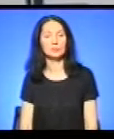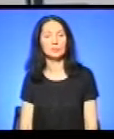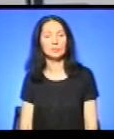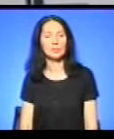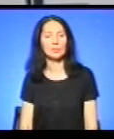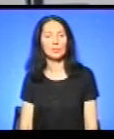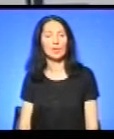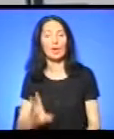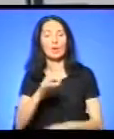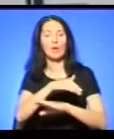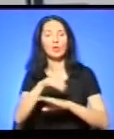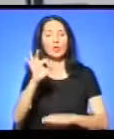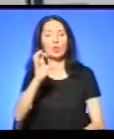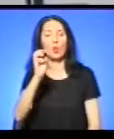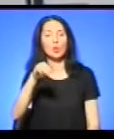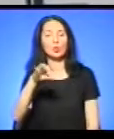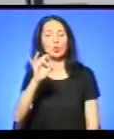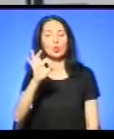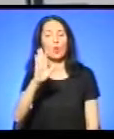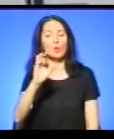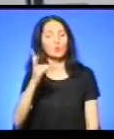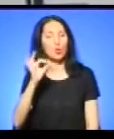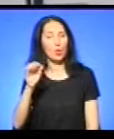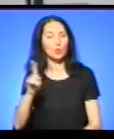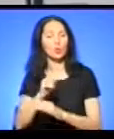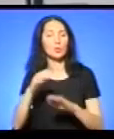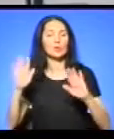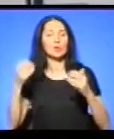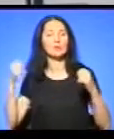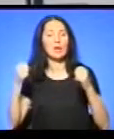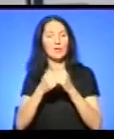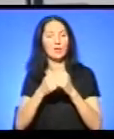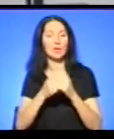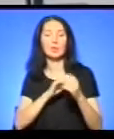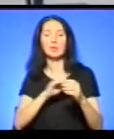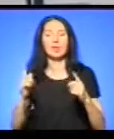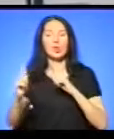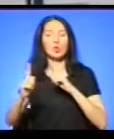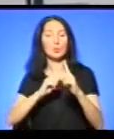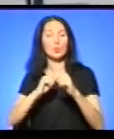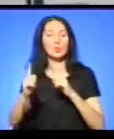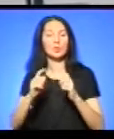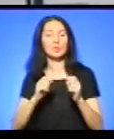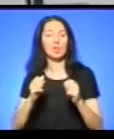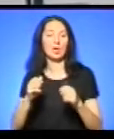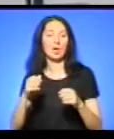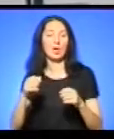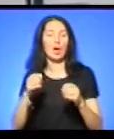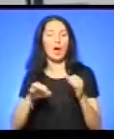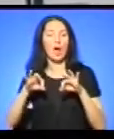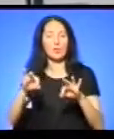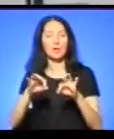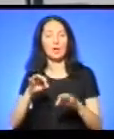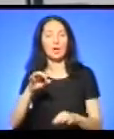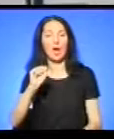На вулиці Остроського у Тернополі трапилася ДТП. Не розминулися автівки «Шевроле Авео» і «Сітруєн». Травмованих